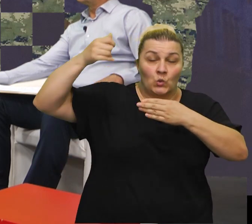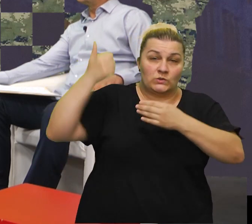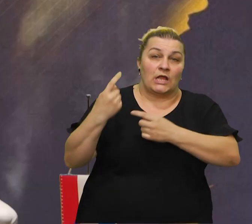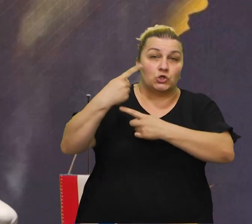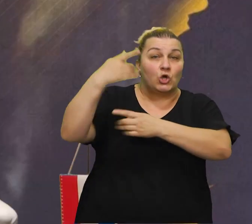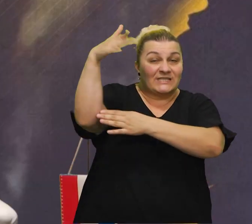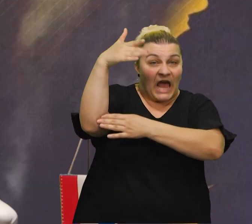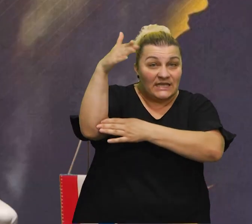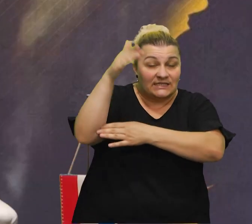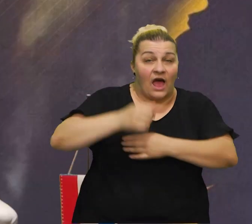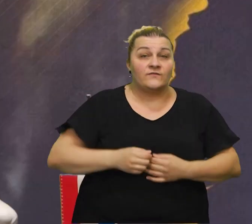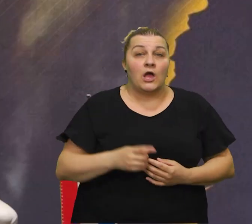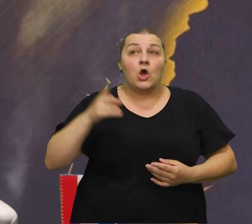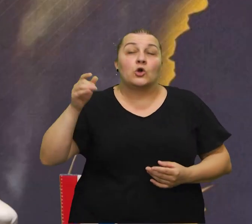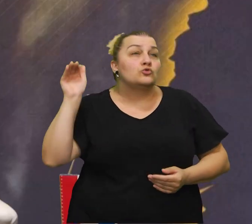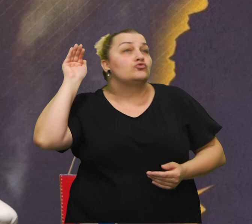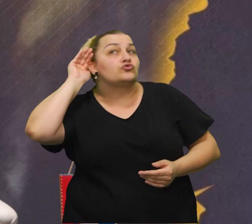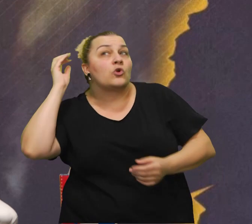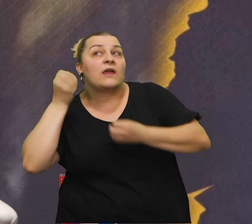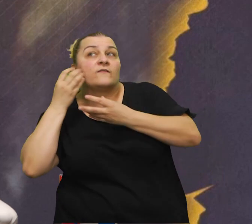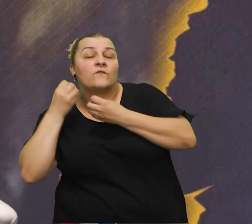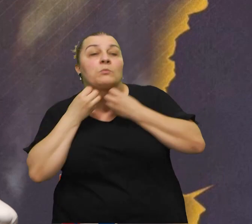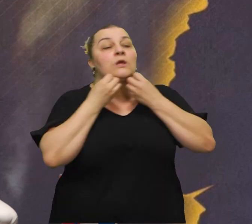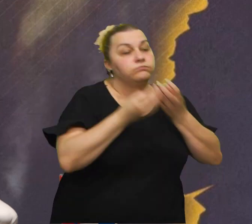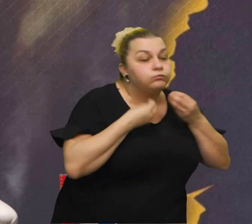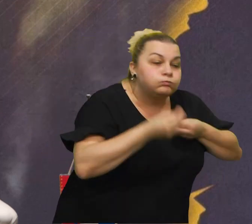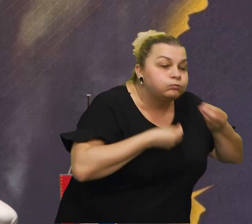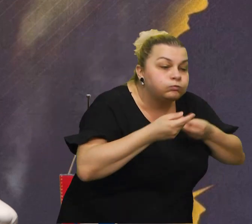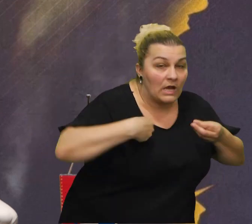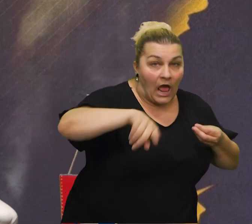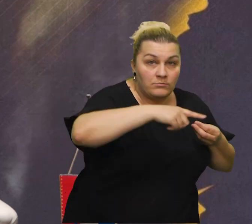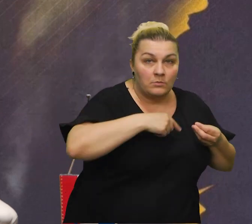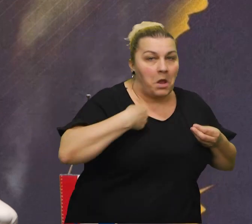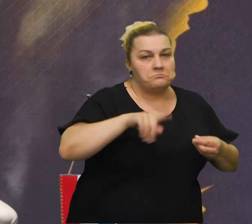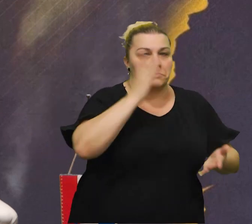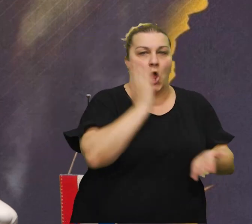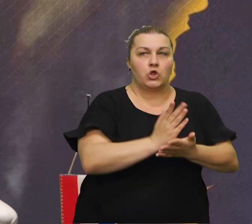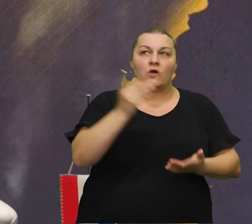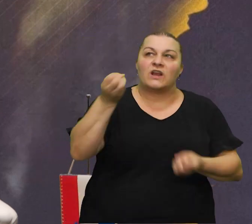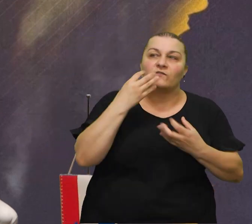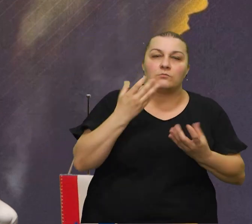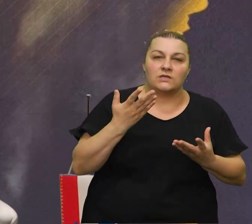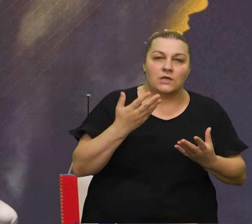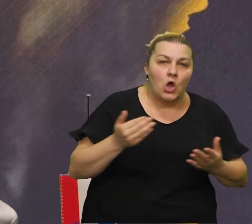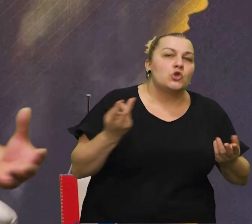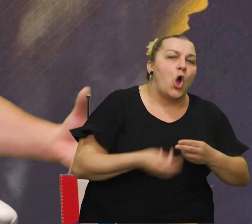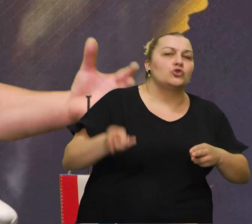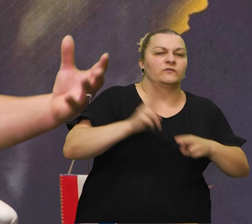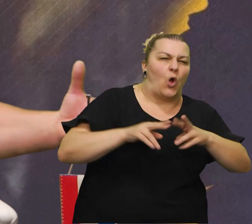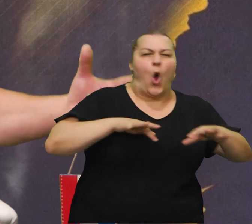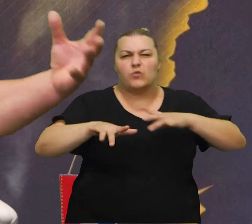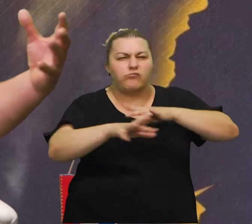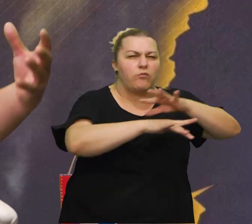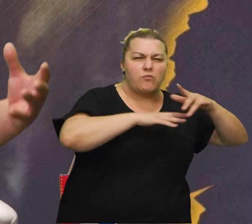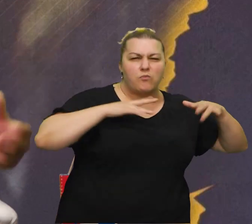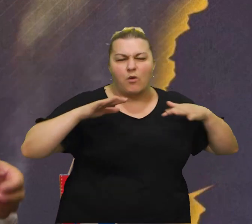zastava i donese neke informacije, iznese, ali te informacije nama ne pašu. I šta je onda? Onda je oš viša